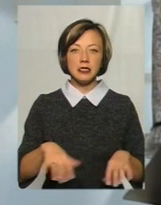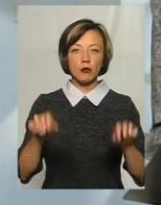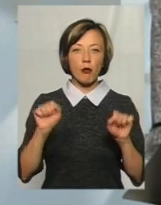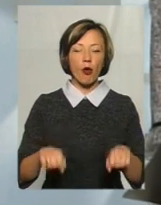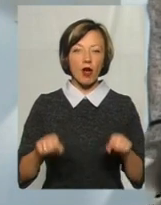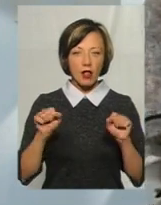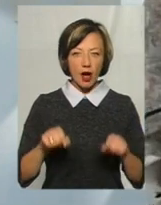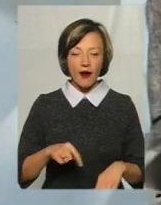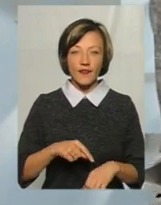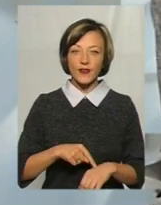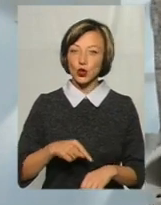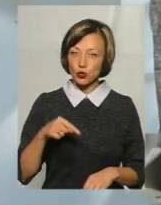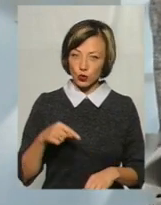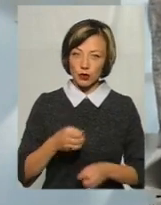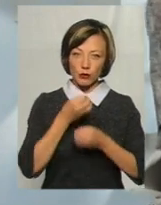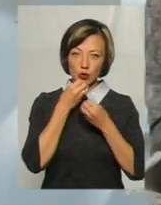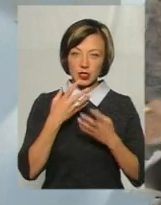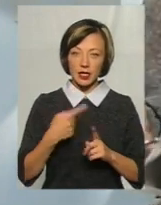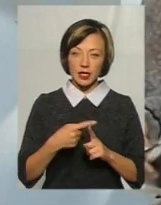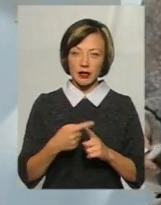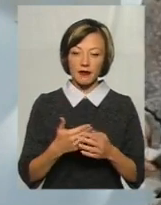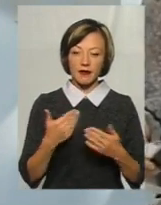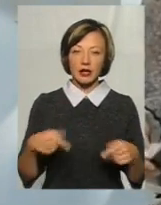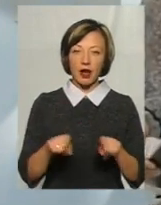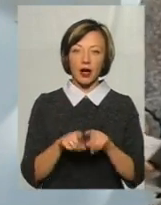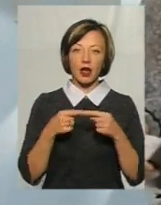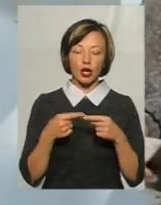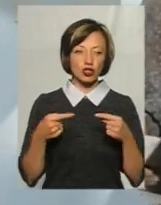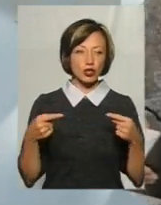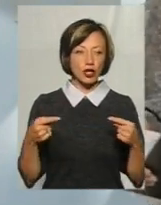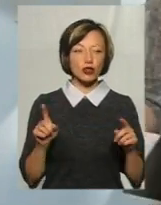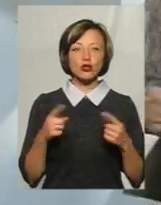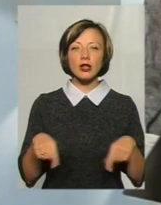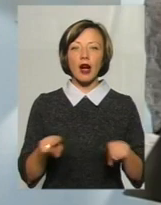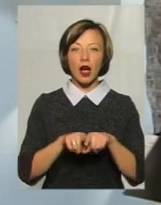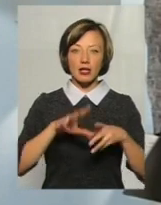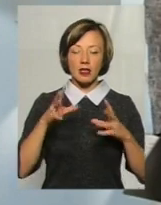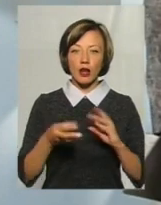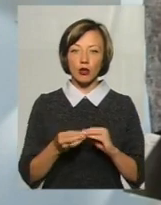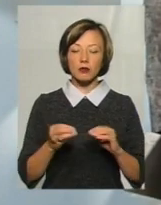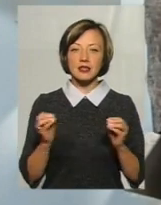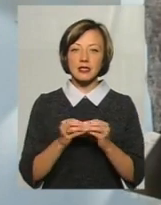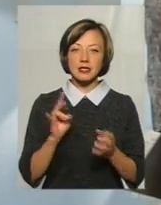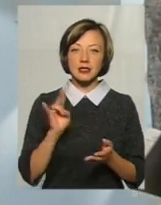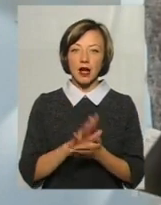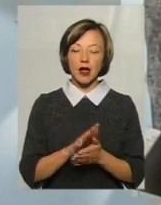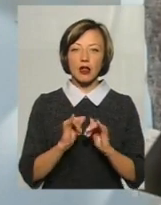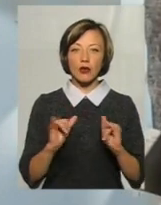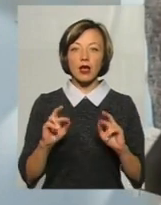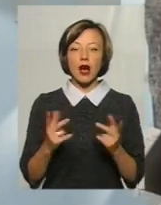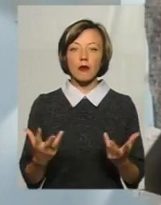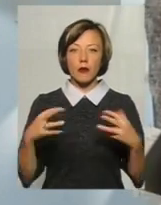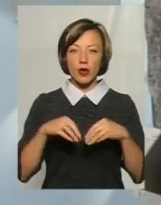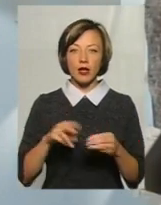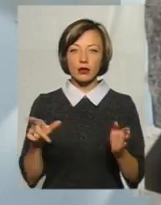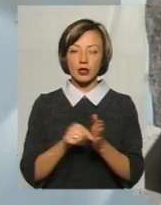відчути позитив від таких речей. Що таке загалом всталий розвиток, як він поєднується